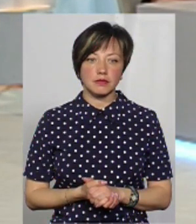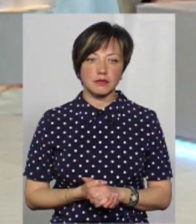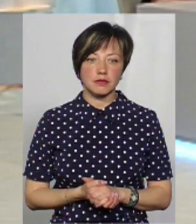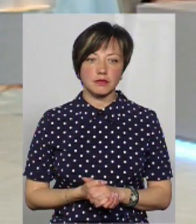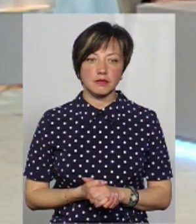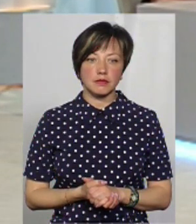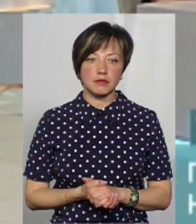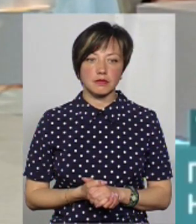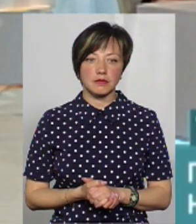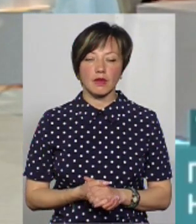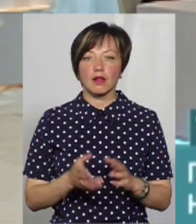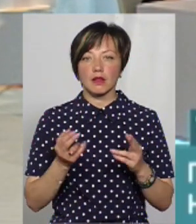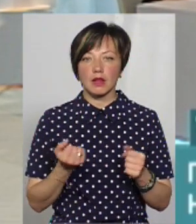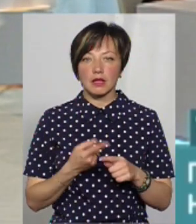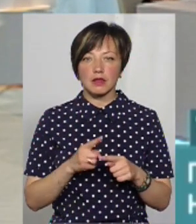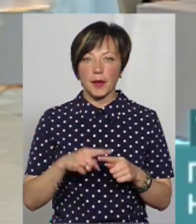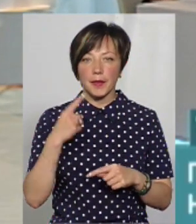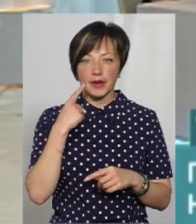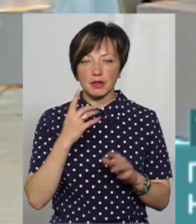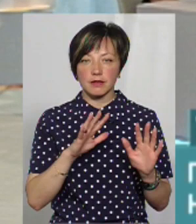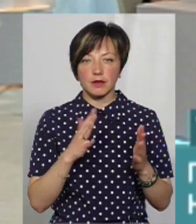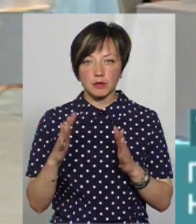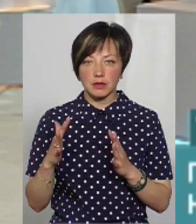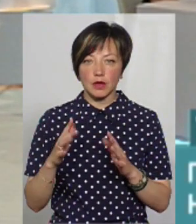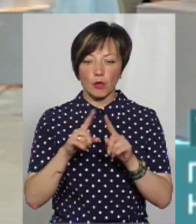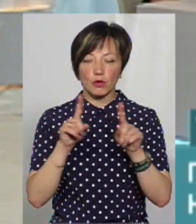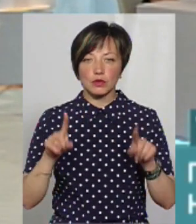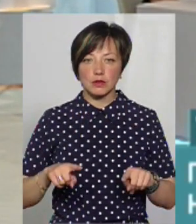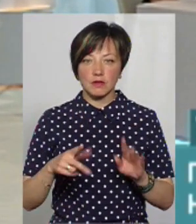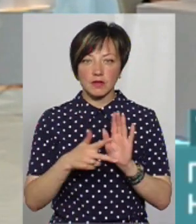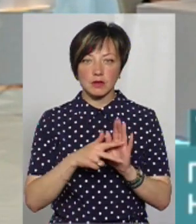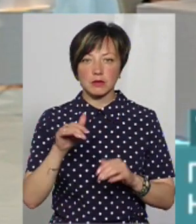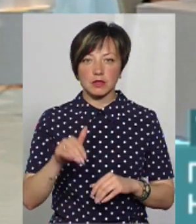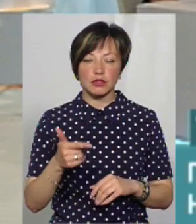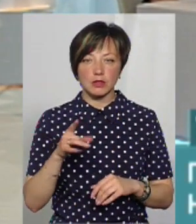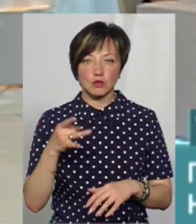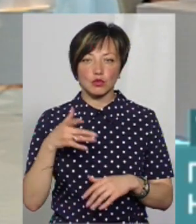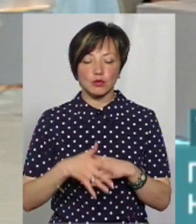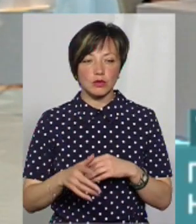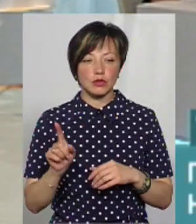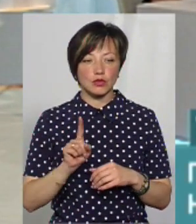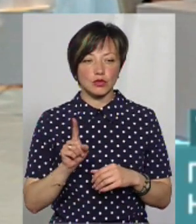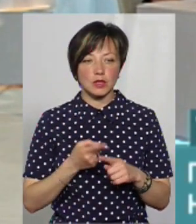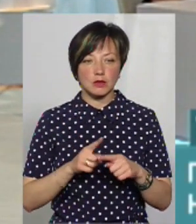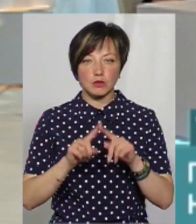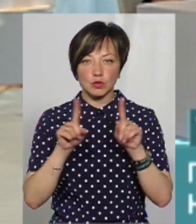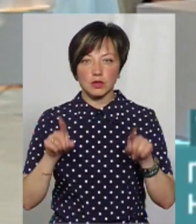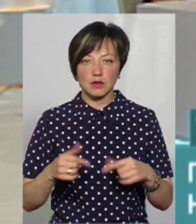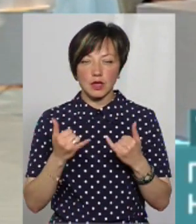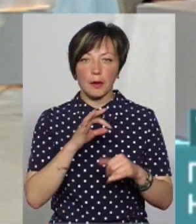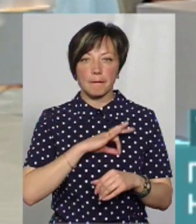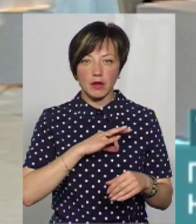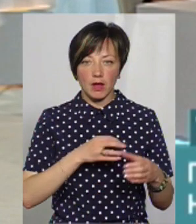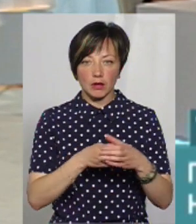Це дуже прикрі випадки. Зрозуміло, що путівка, яка коштує 8 тисяч гривень, зрозуміло, що ці путівки для